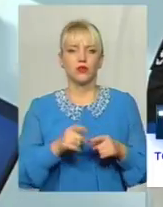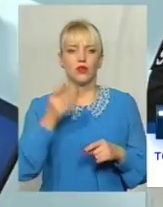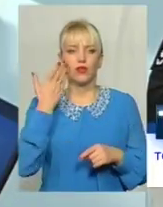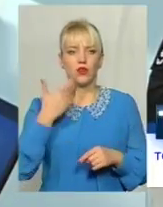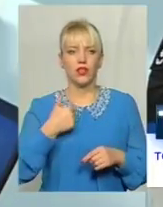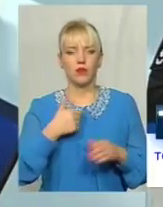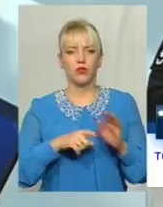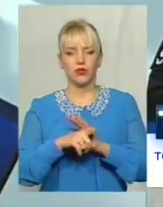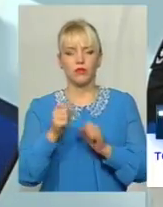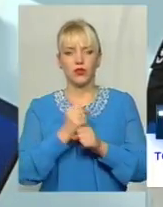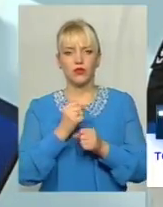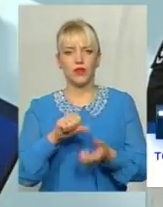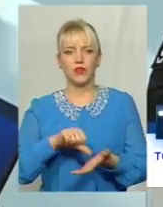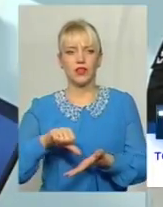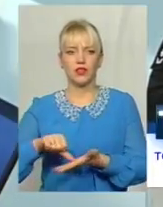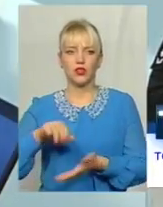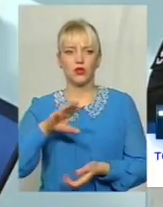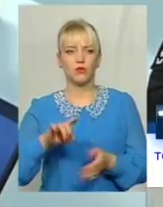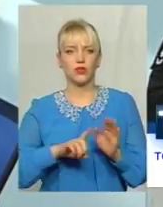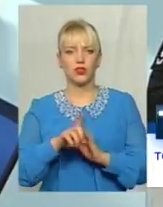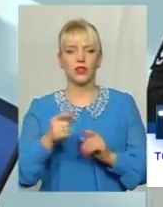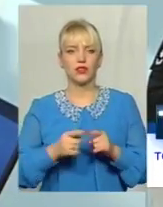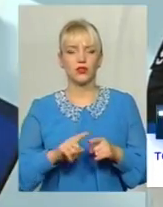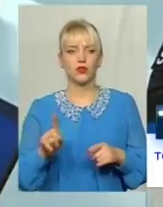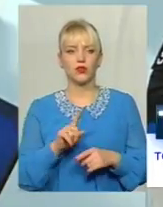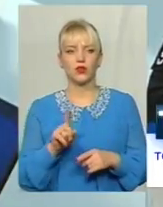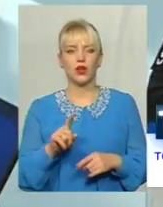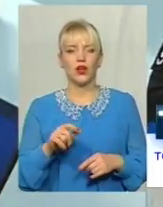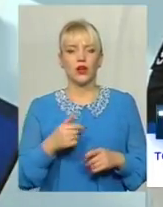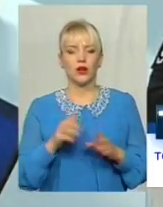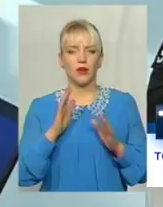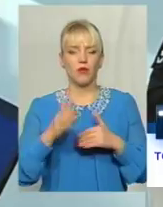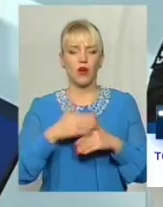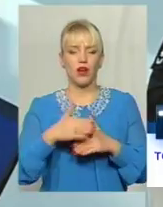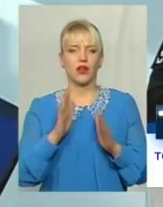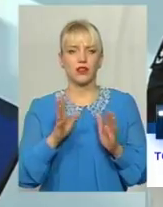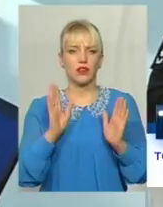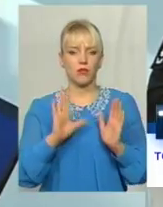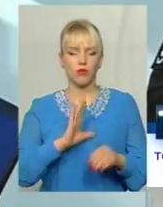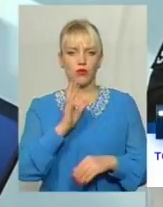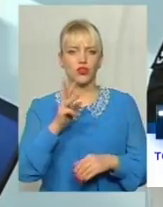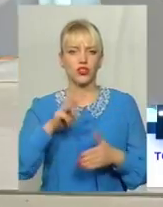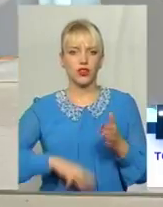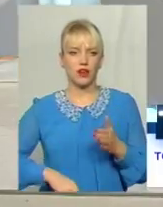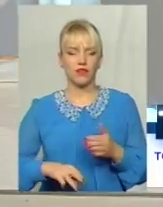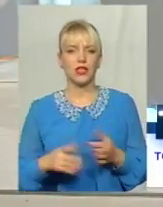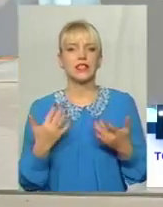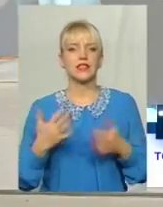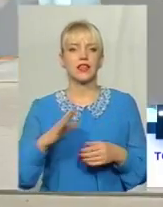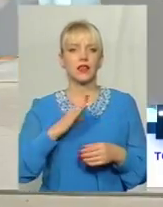почав працювати дільничним то починали з того, що покарання було виключно штраф І зазвичай було,